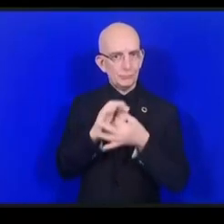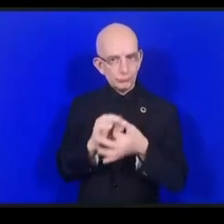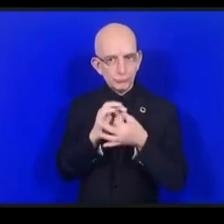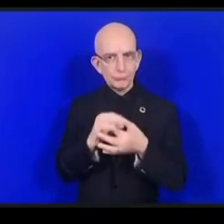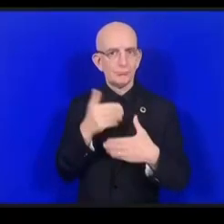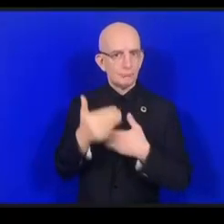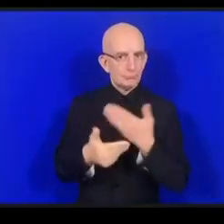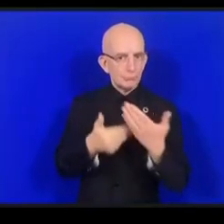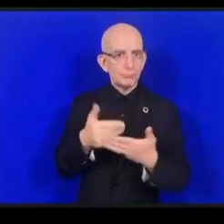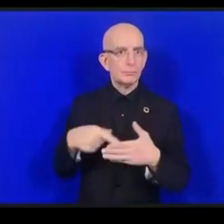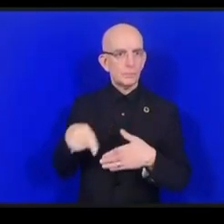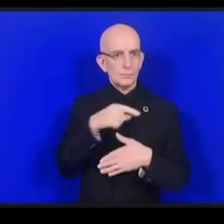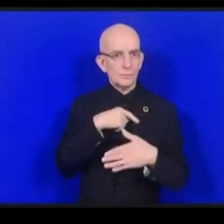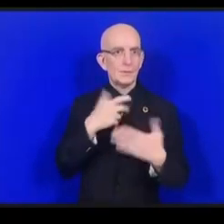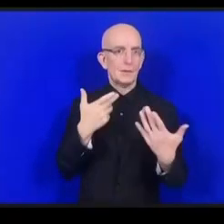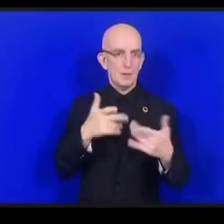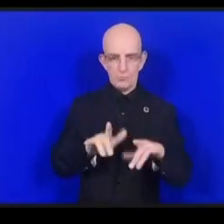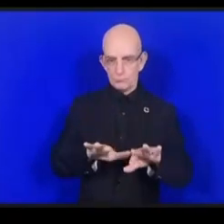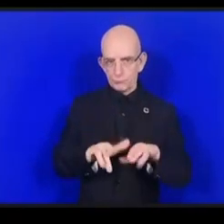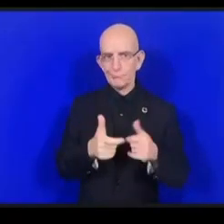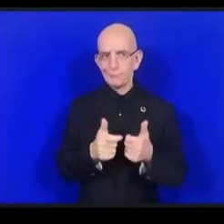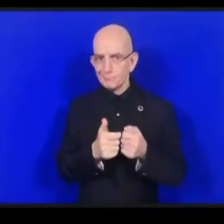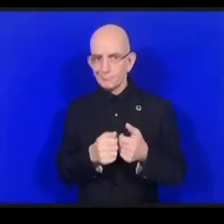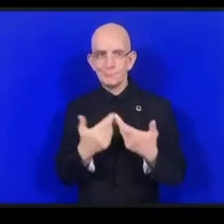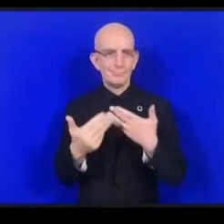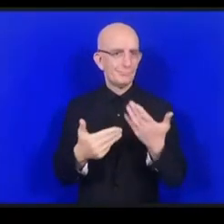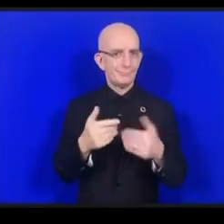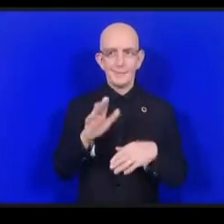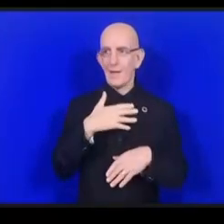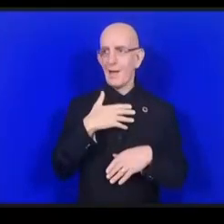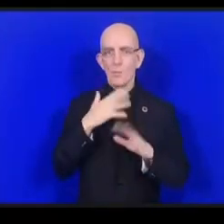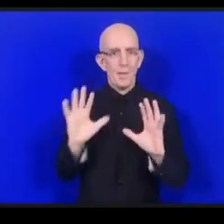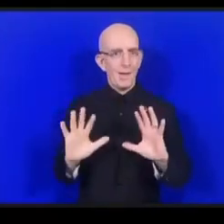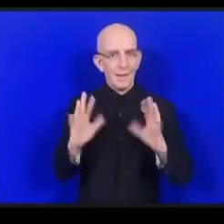نحدث تتربط ما بين جهودنا من أجل تحقيقها